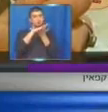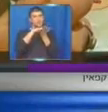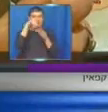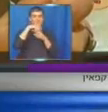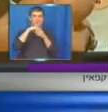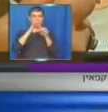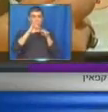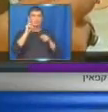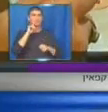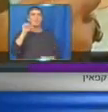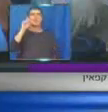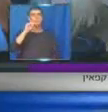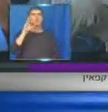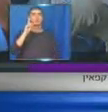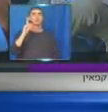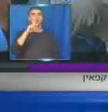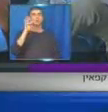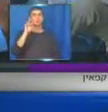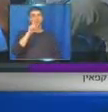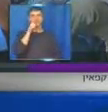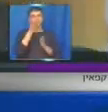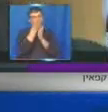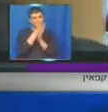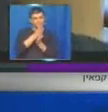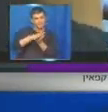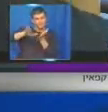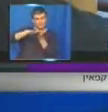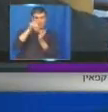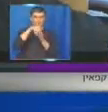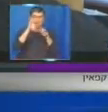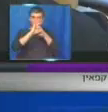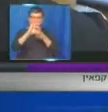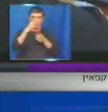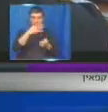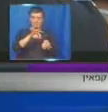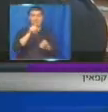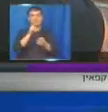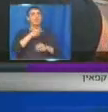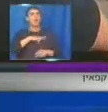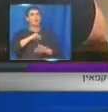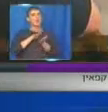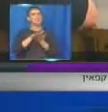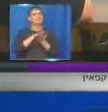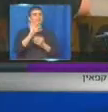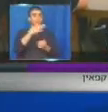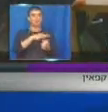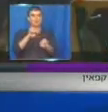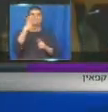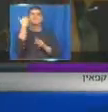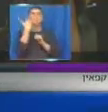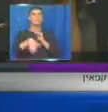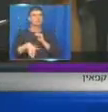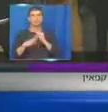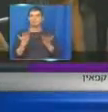הדם, שנקראת אנדוטל, שהיא אחראית לכל הנושא של זרימת הדם, ובסופו של דבר,